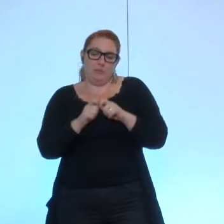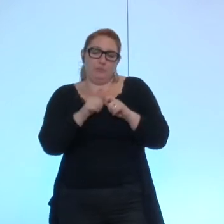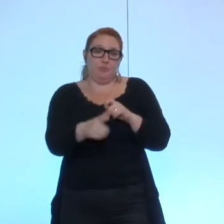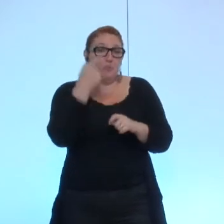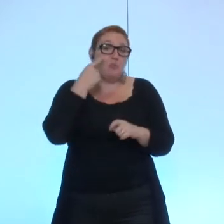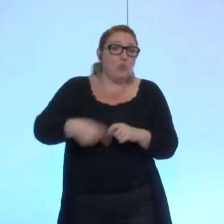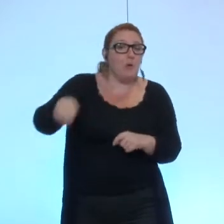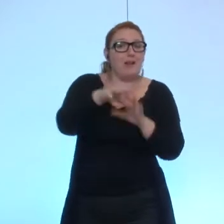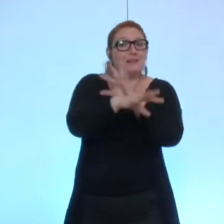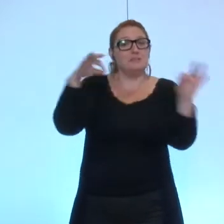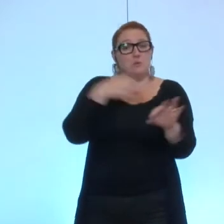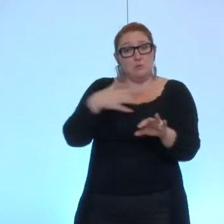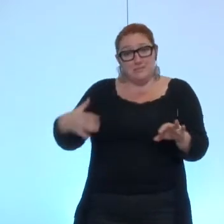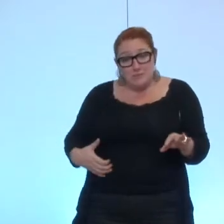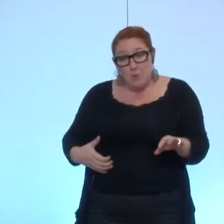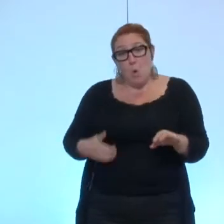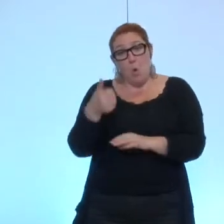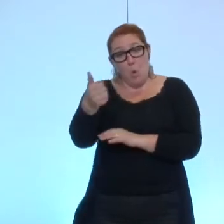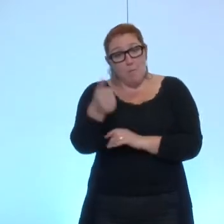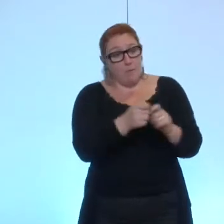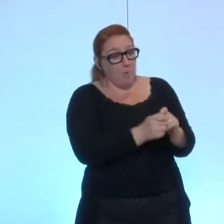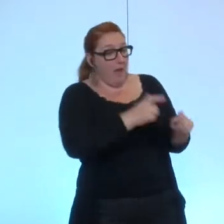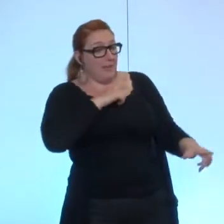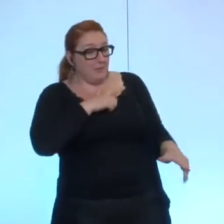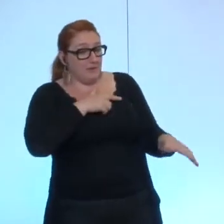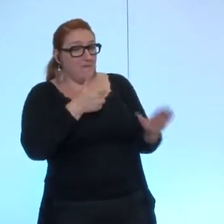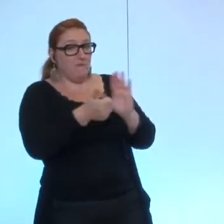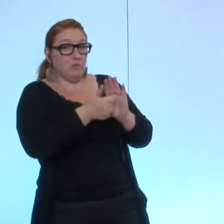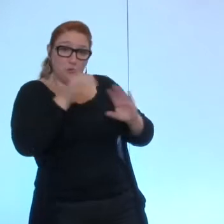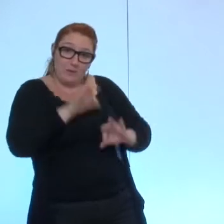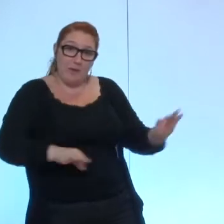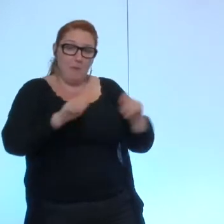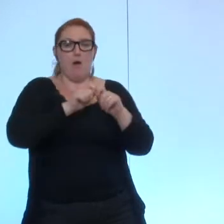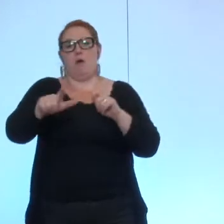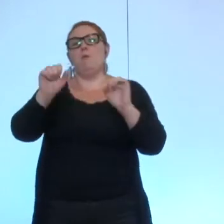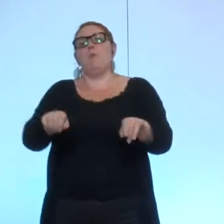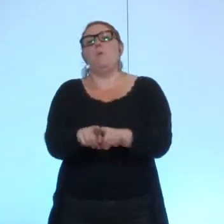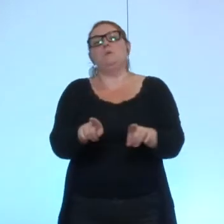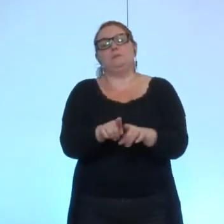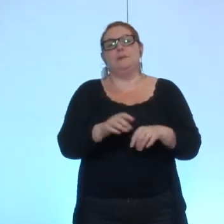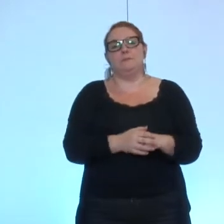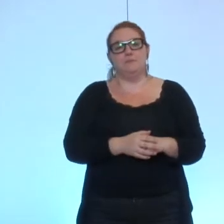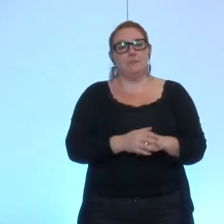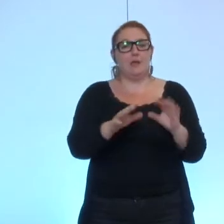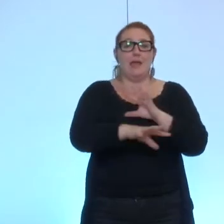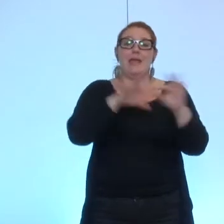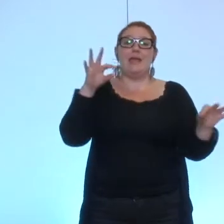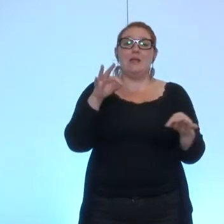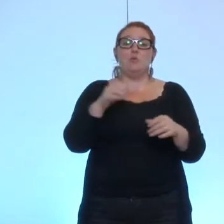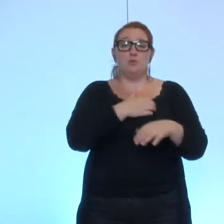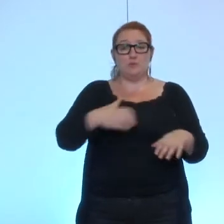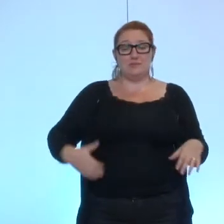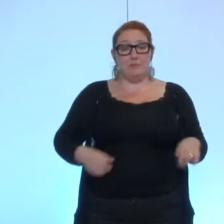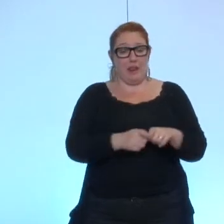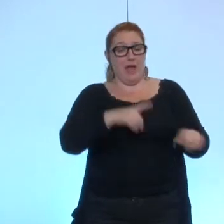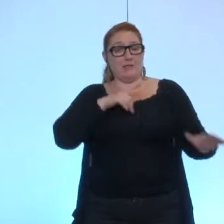municipaux ne bénéficiant pas d'indemnités de fonction. Or, un élu municipal ne bénéficie pas d'indemnités de